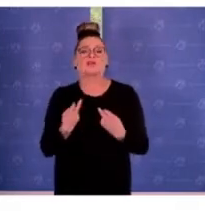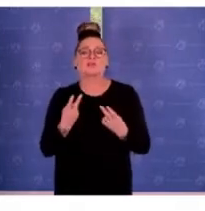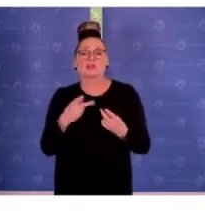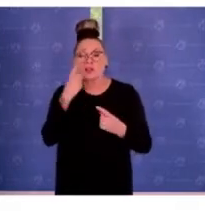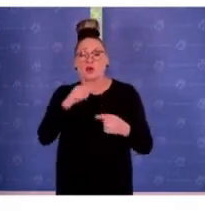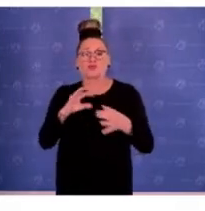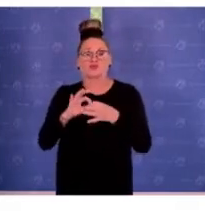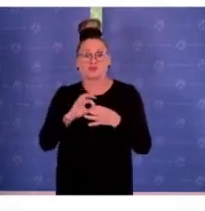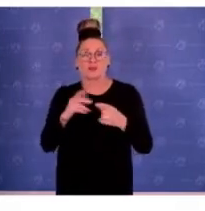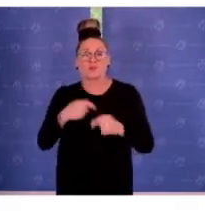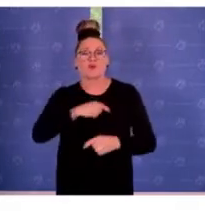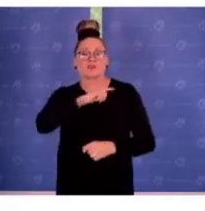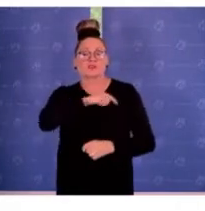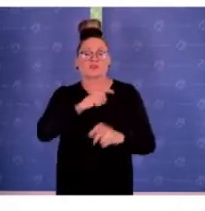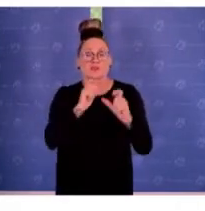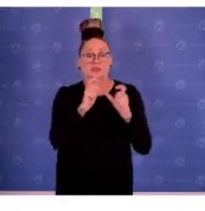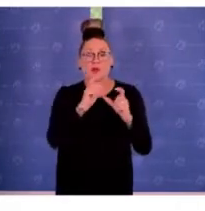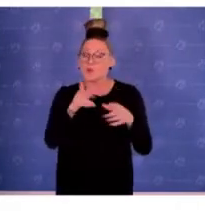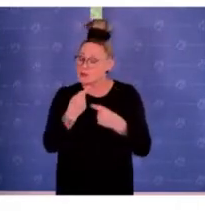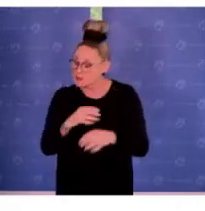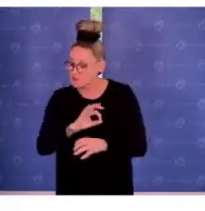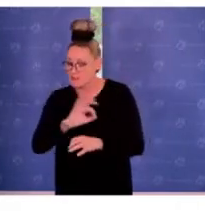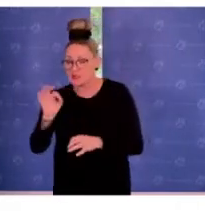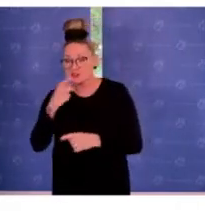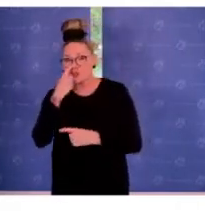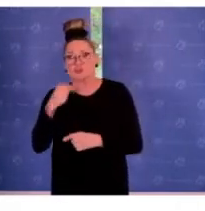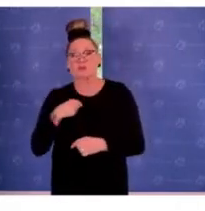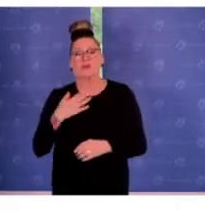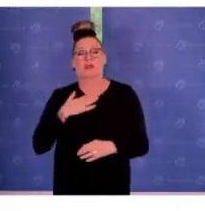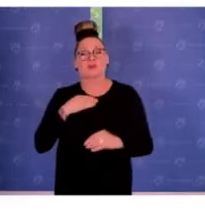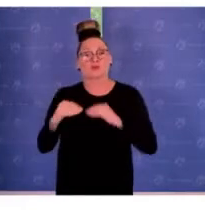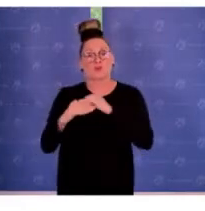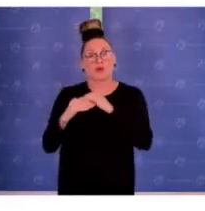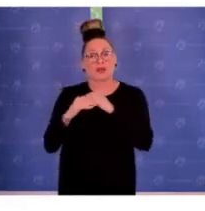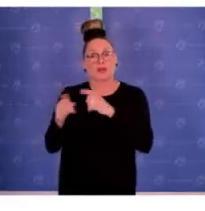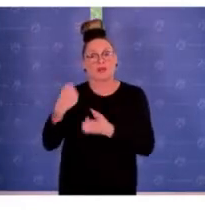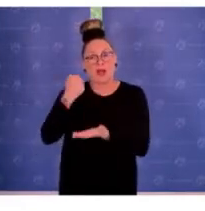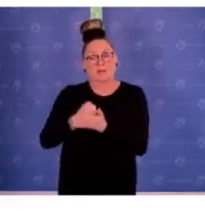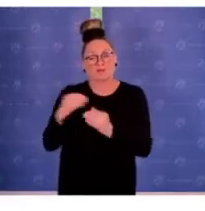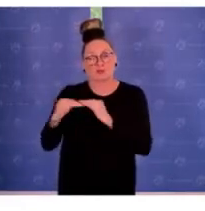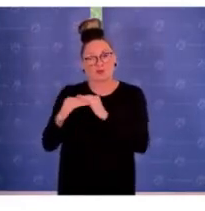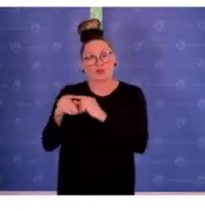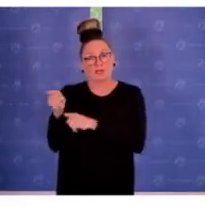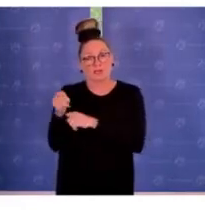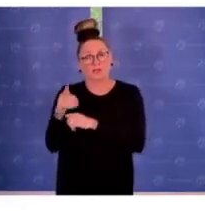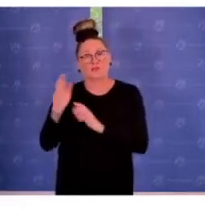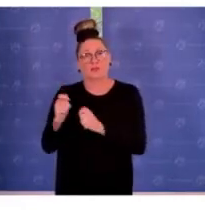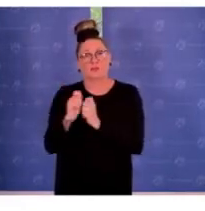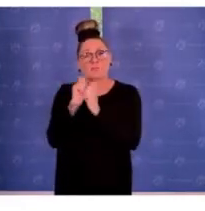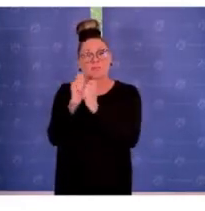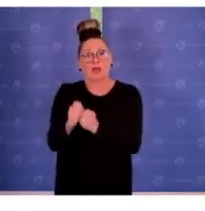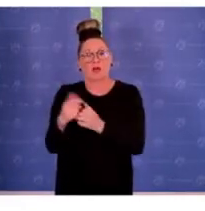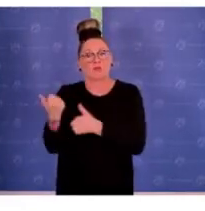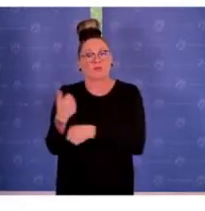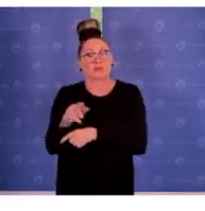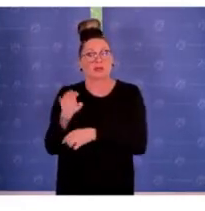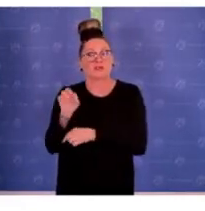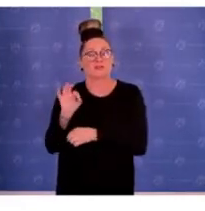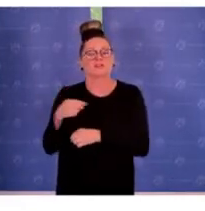sowohl mit der Zivilgesellschaft, aber im Besonderen auch meiner beiden Amtskolleginnen und Kollegen, den Beauftragten bei